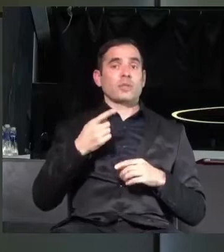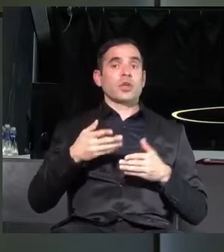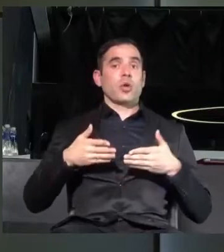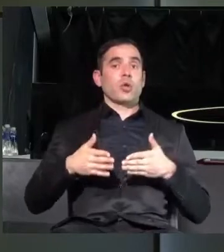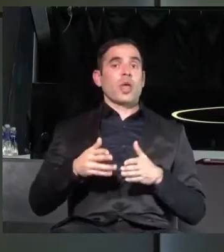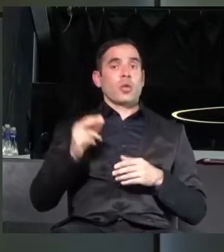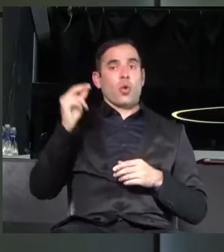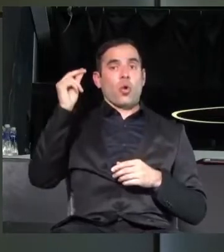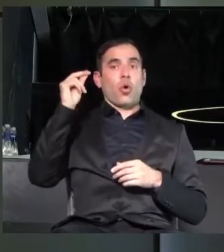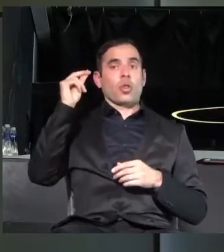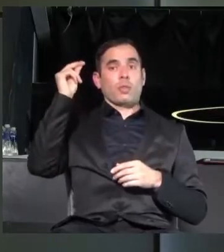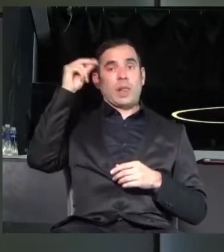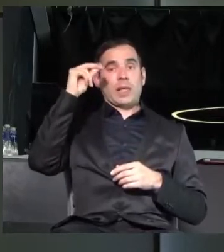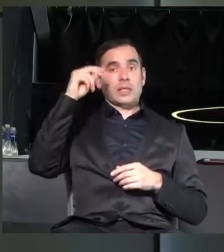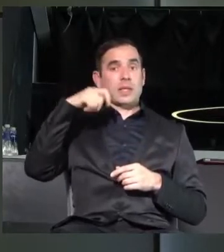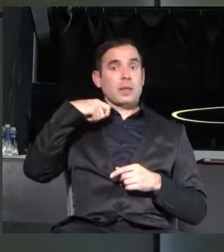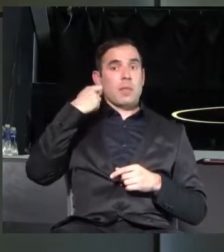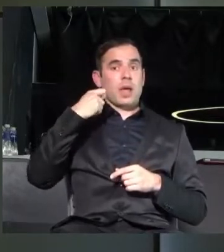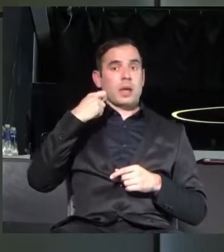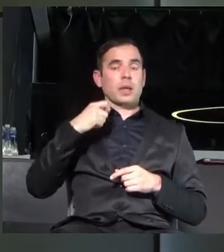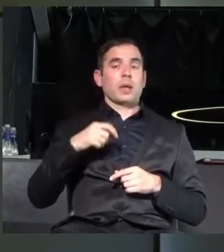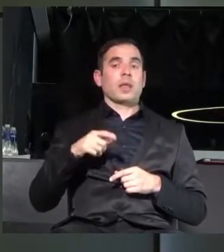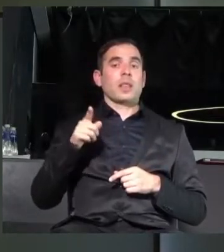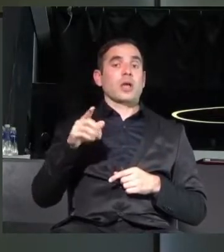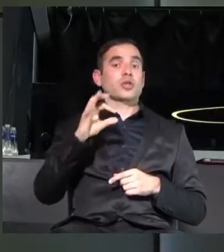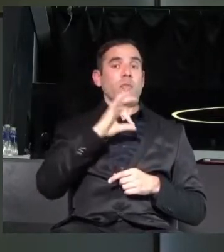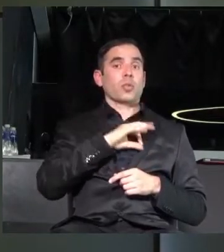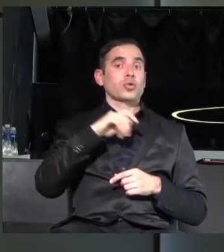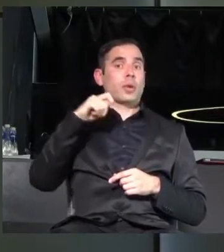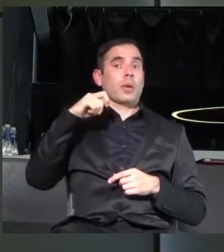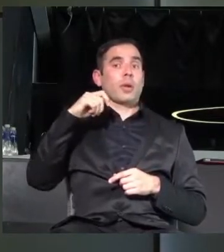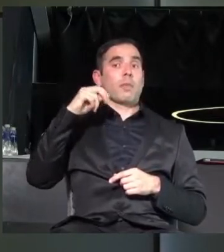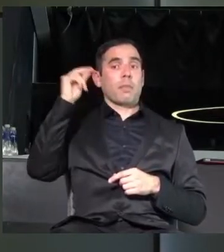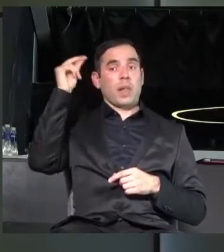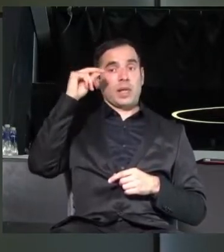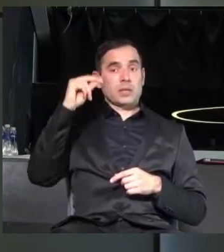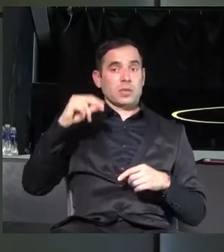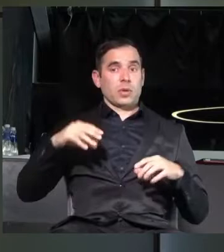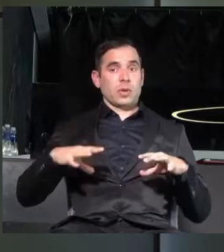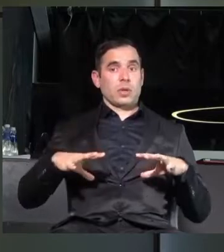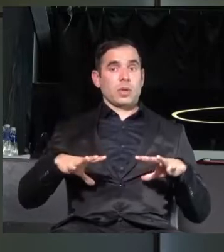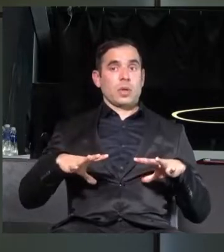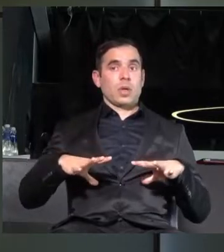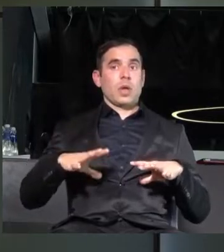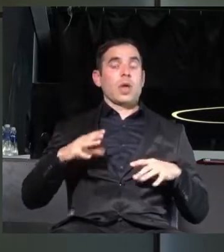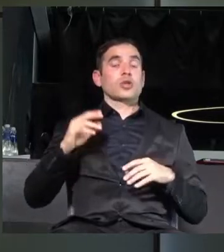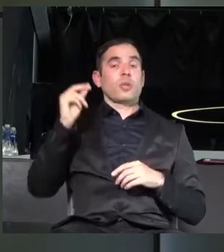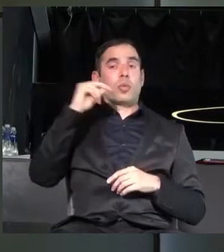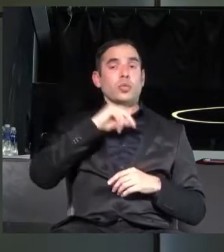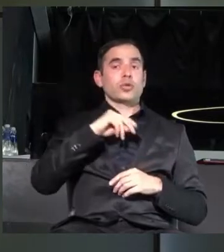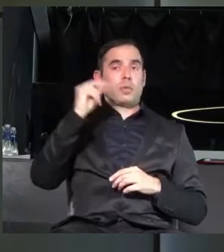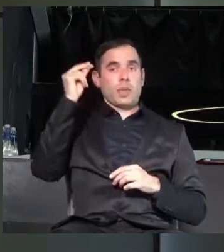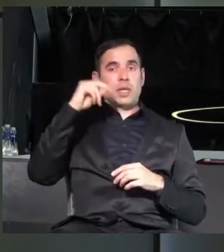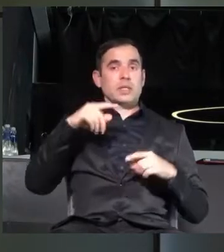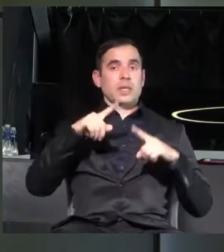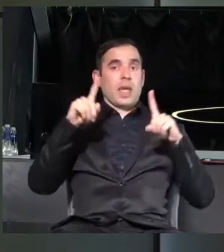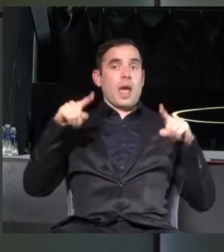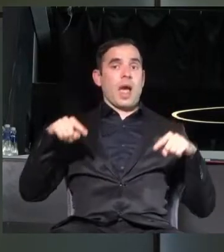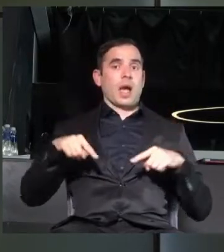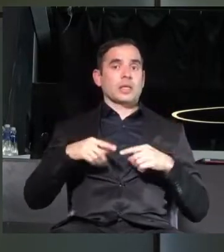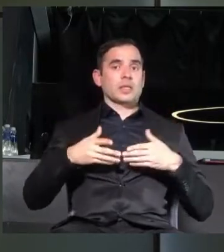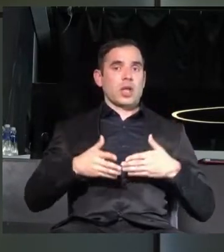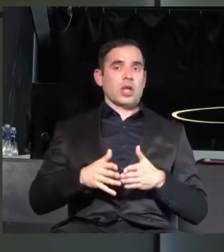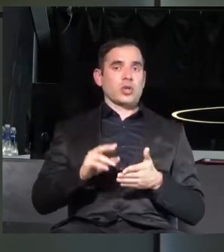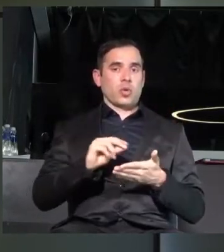българската си майка, тя ще получи българско гражданство, ще получи български акт за раждане, в който ще бъде вписана